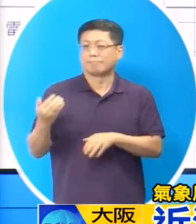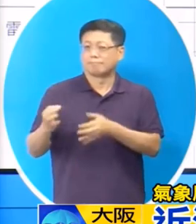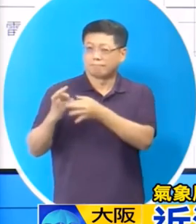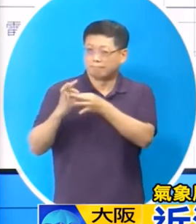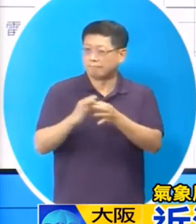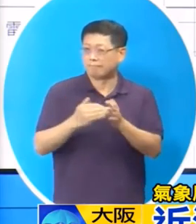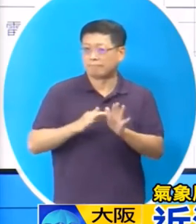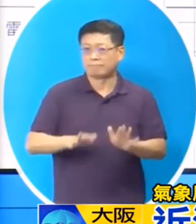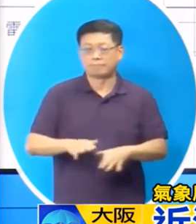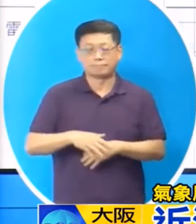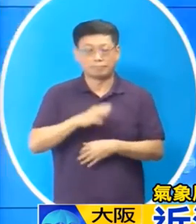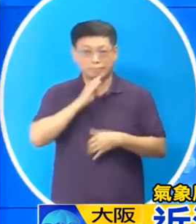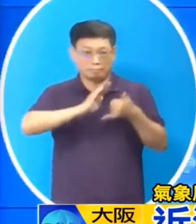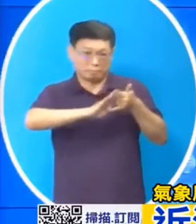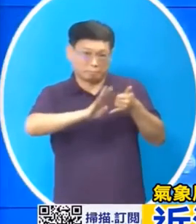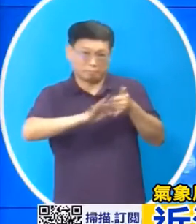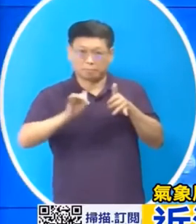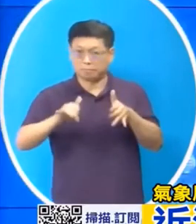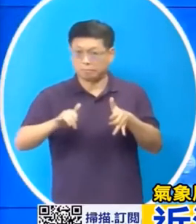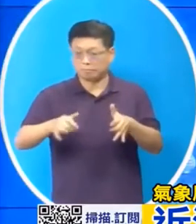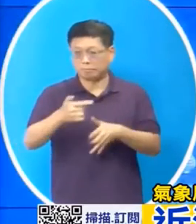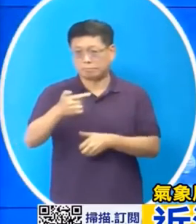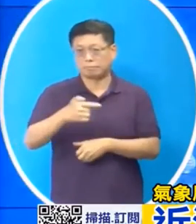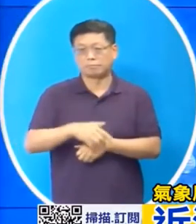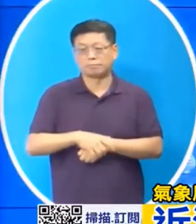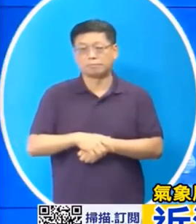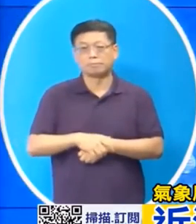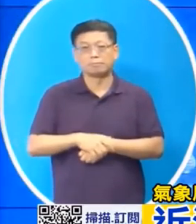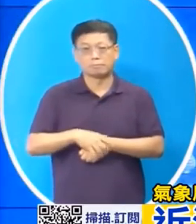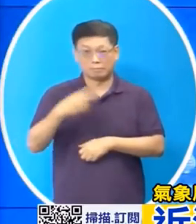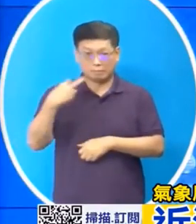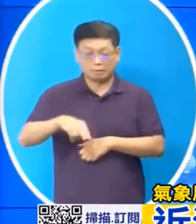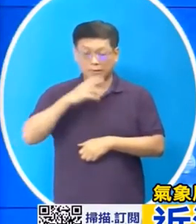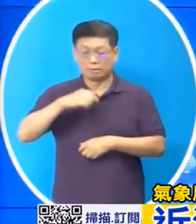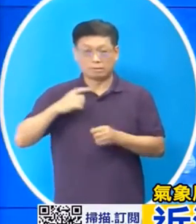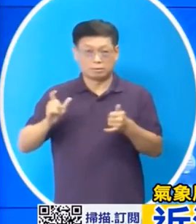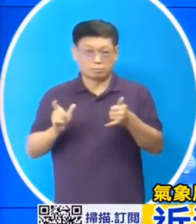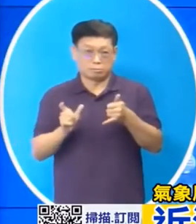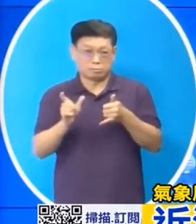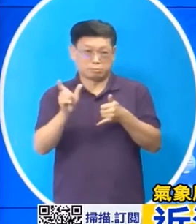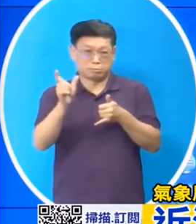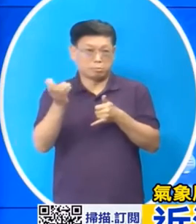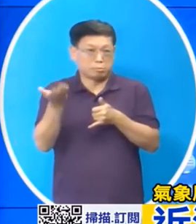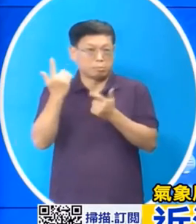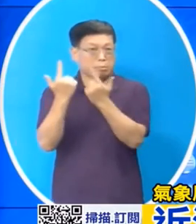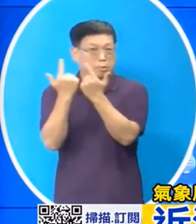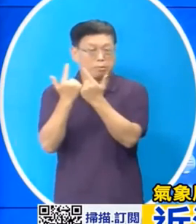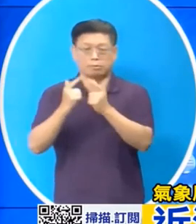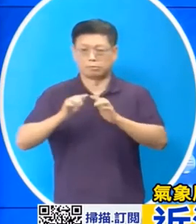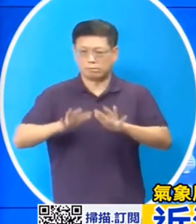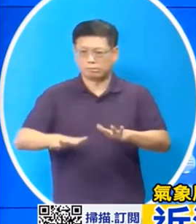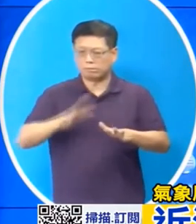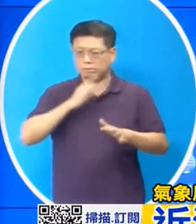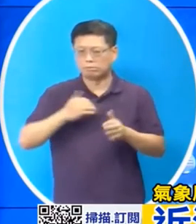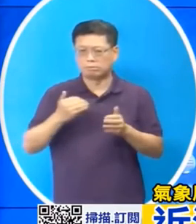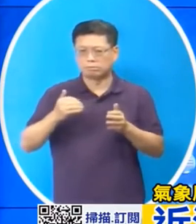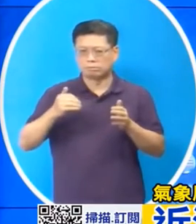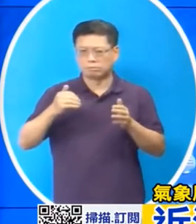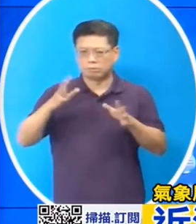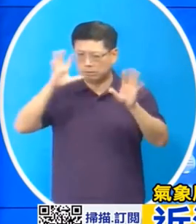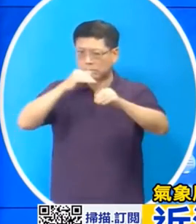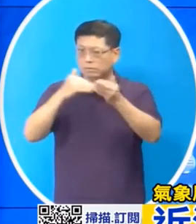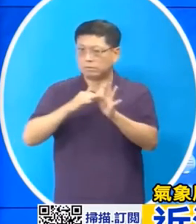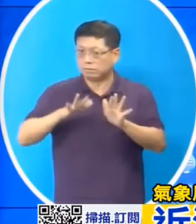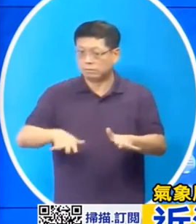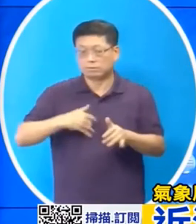我们知道整个东半部地区是下雨的情况而随着台风逐渐向北移动今天凌晨到目前为止我们可以看到